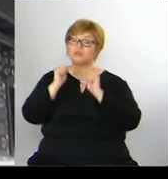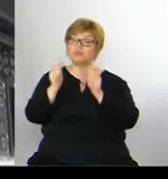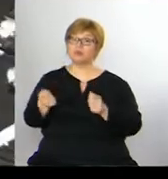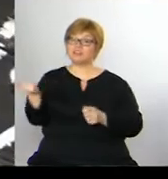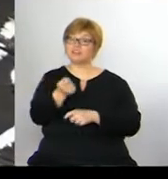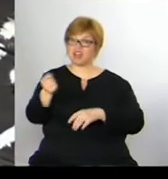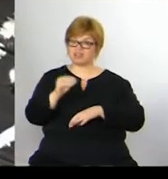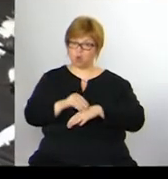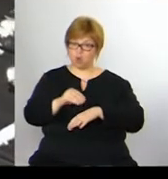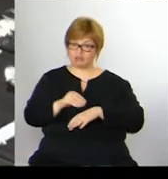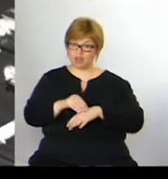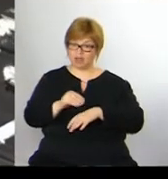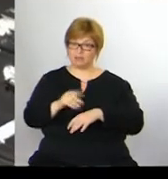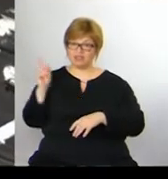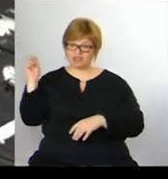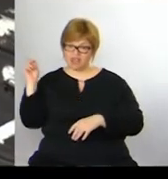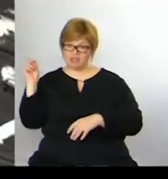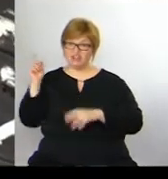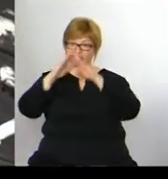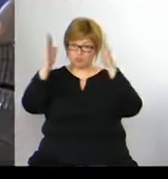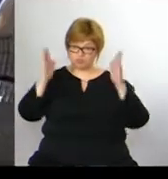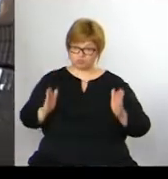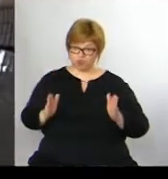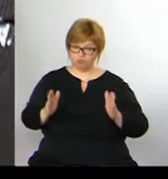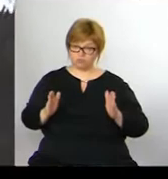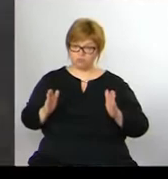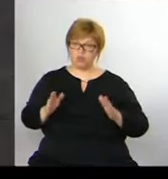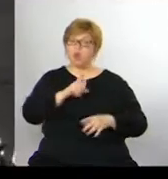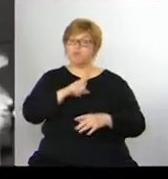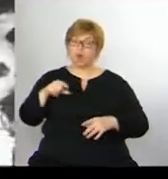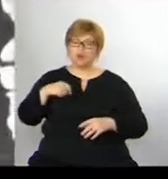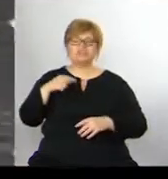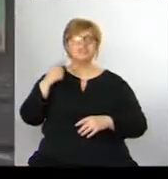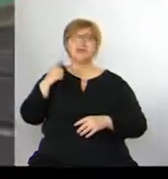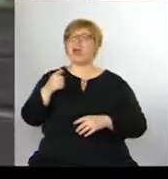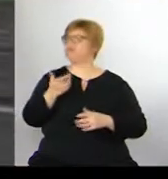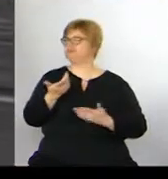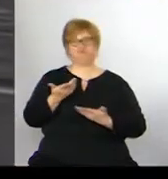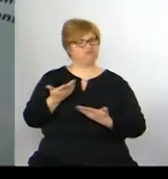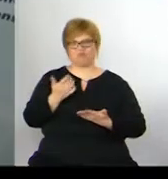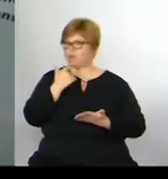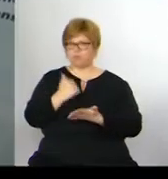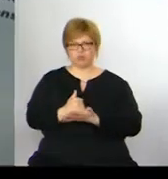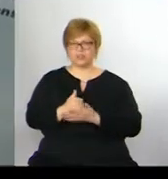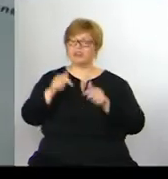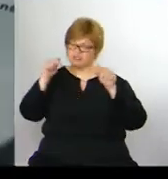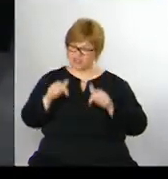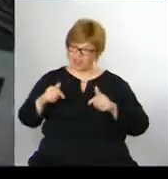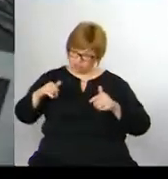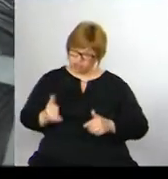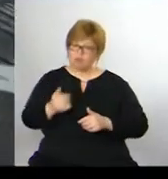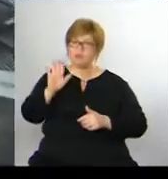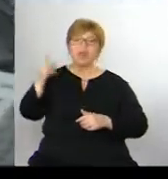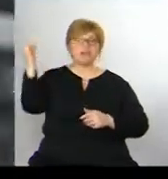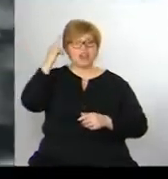trestné oznámanie za možnú korupciu pri zákazke Radenovho domu. Polícia ju však nepotvrdila. V týchto dňoch prišli aktivisti s novým